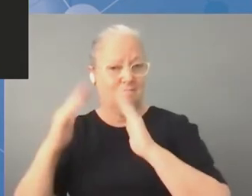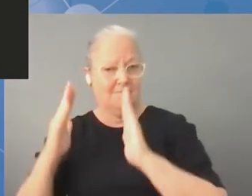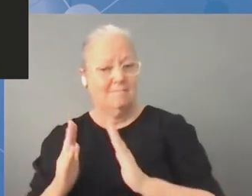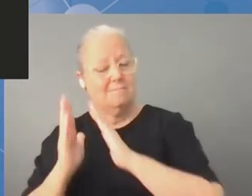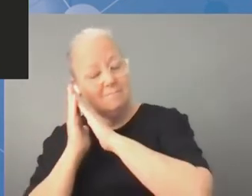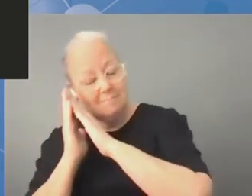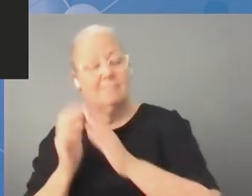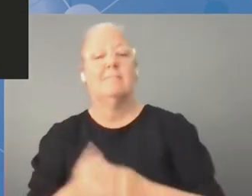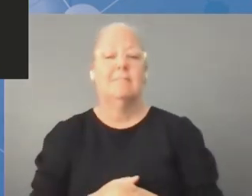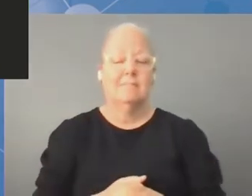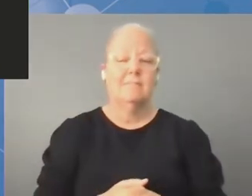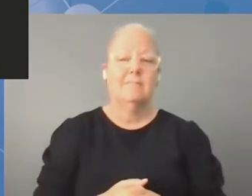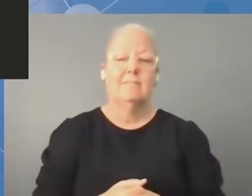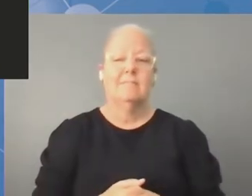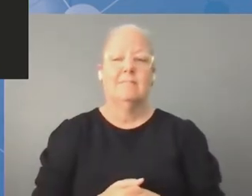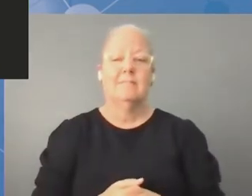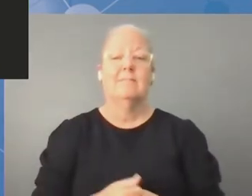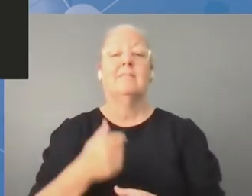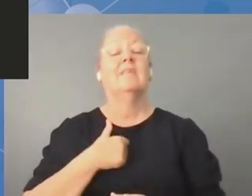Witam Państwa serdecznie.